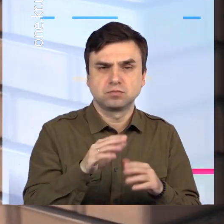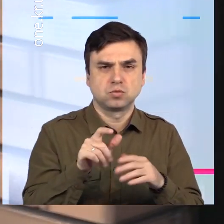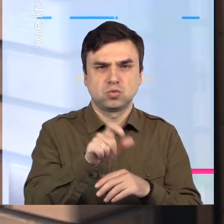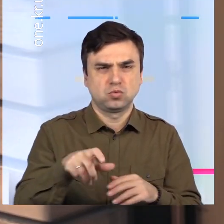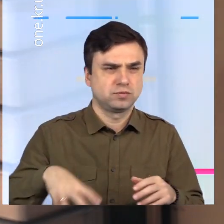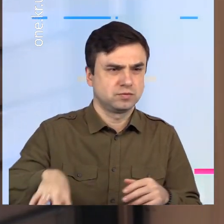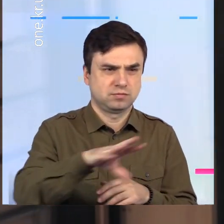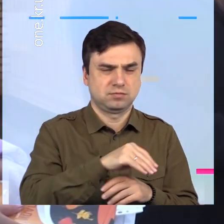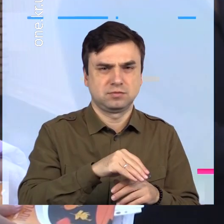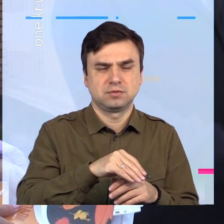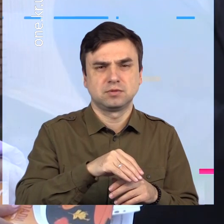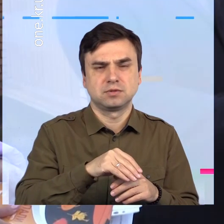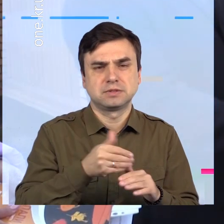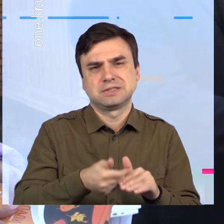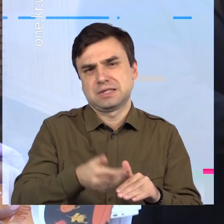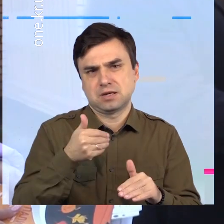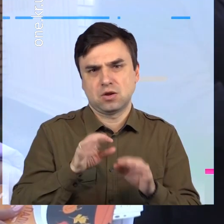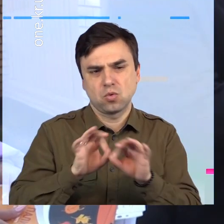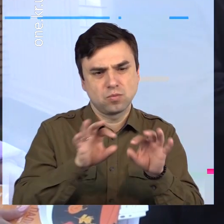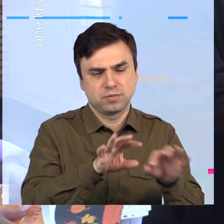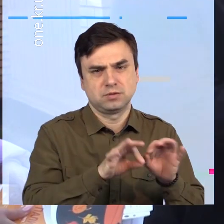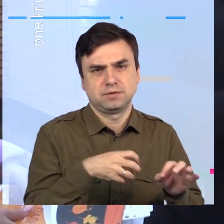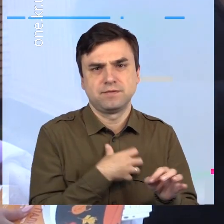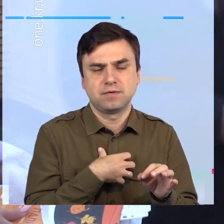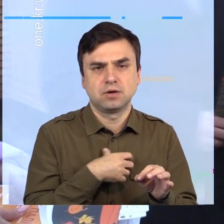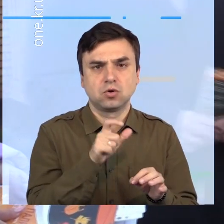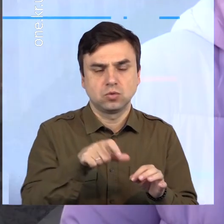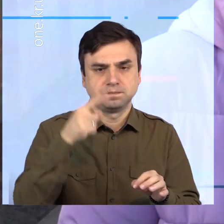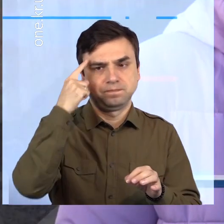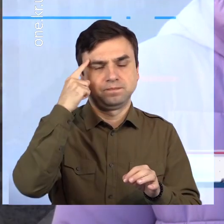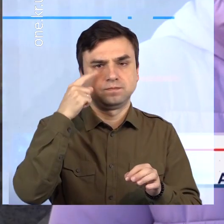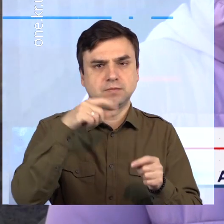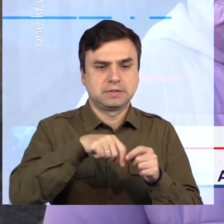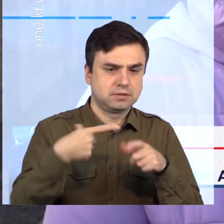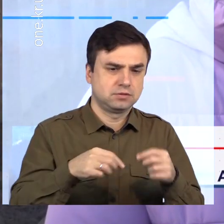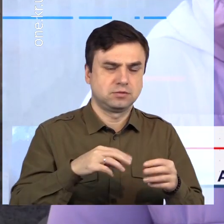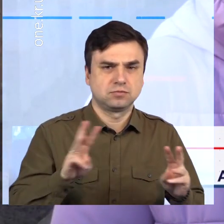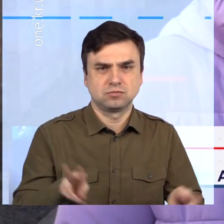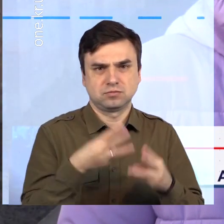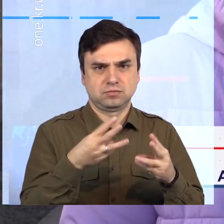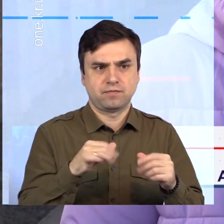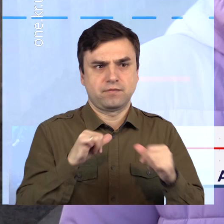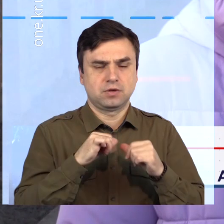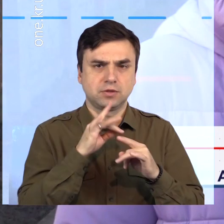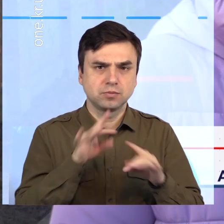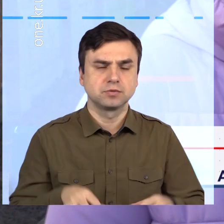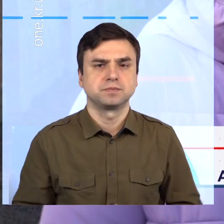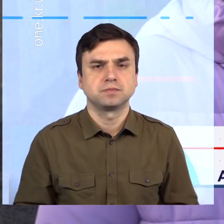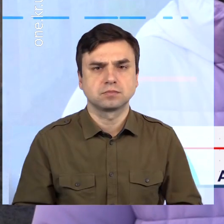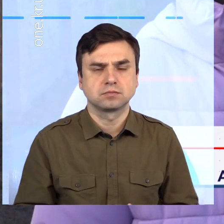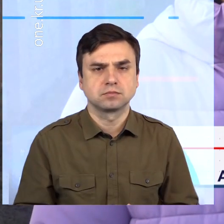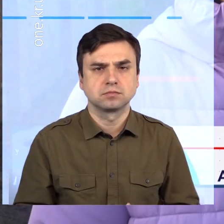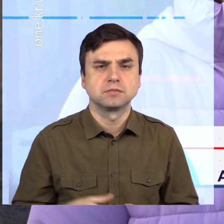знищення городніх відходів та шкоду для здоров'я людей від спалювання листя. Рейд в металургійному районі має інформаційно-роз